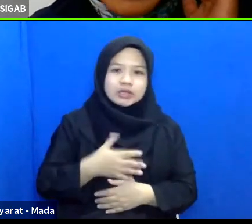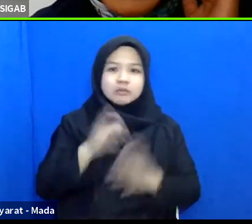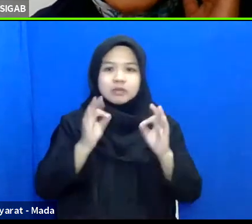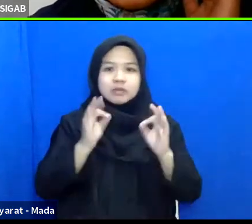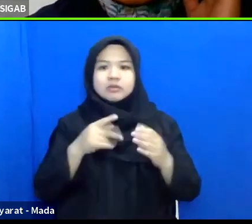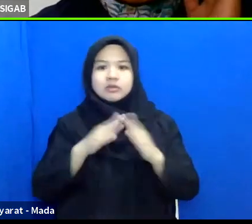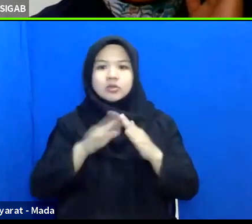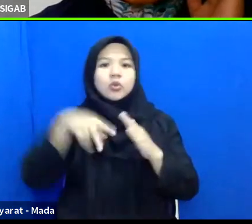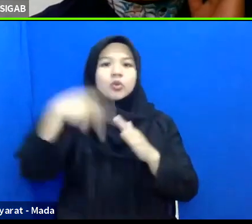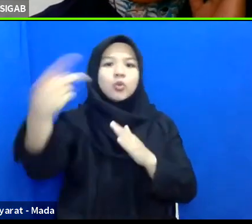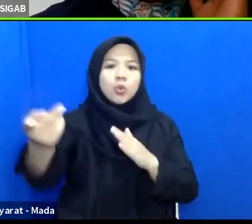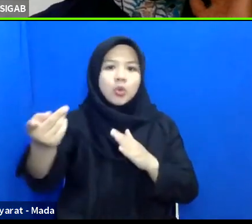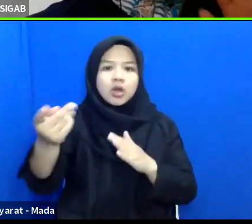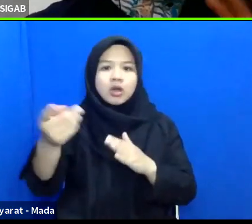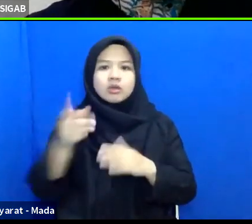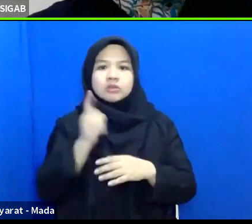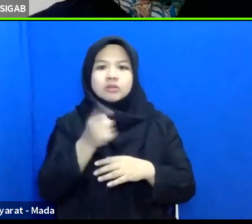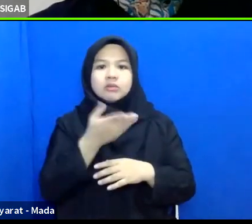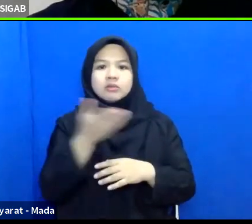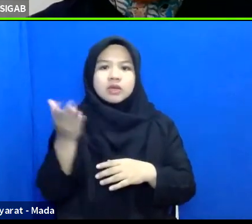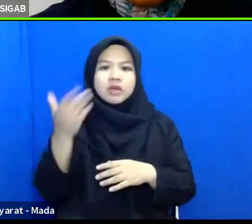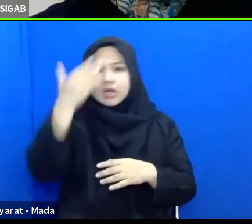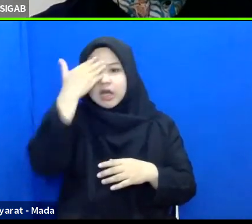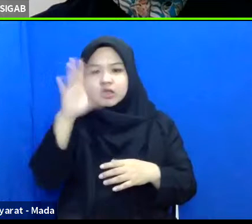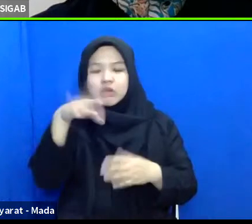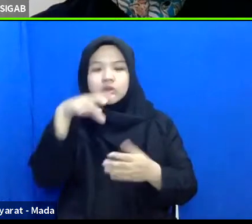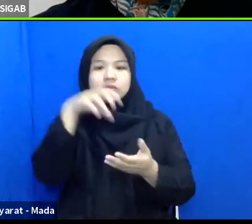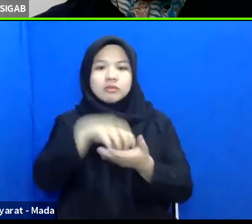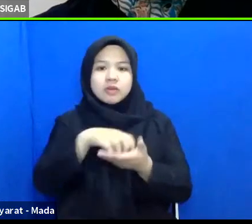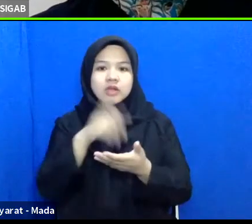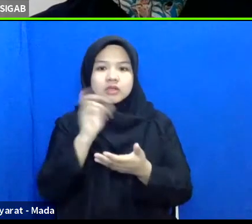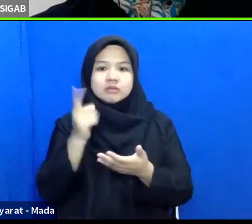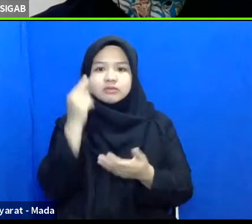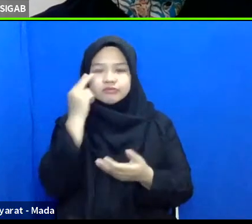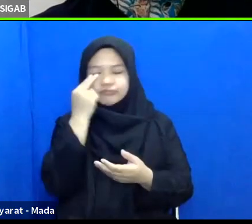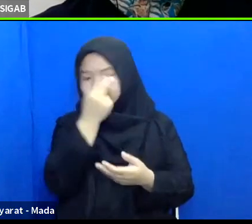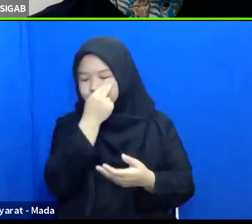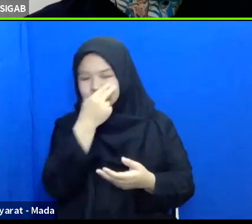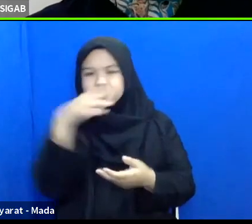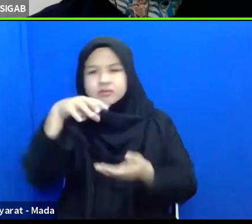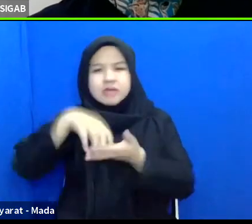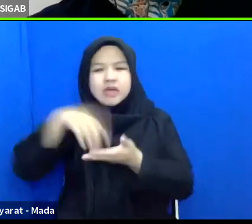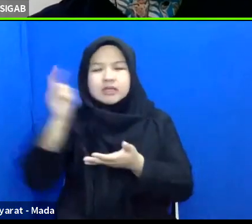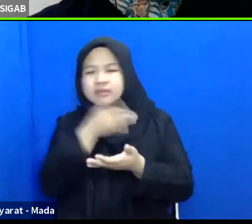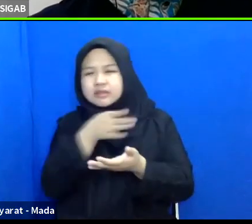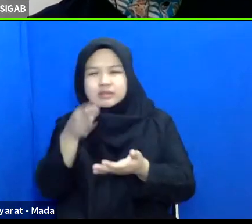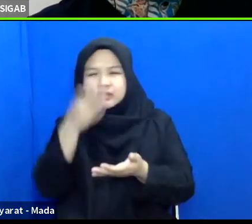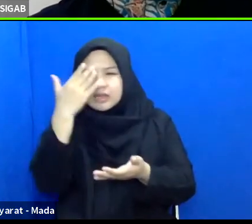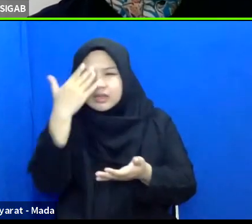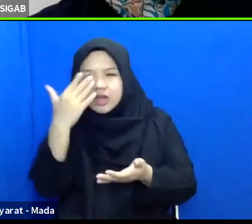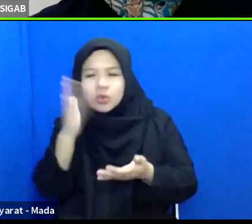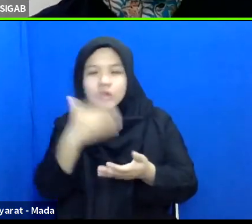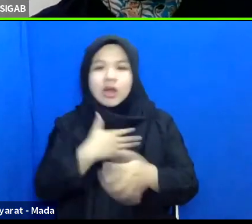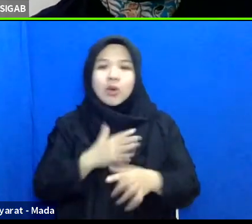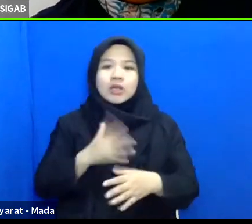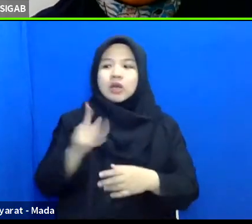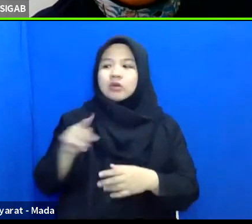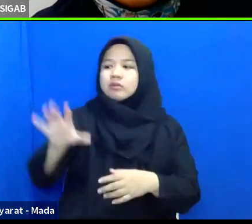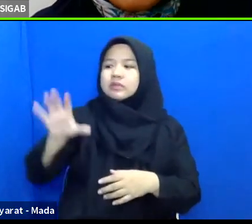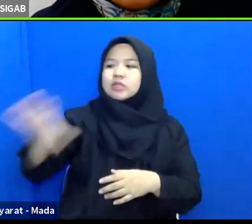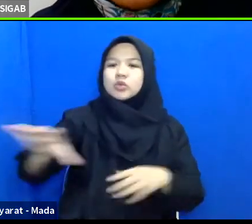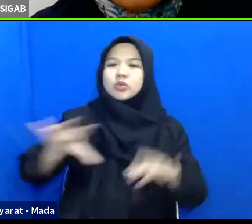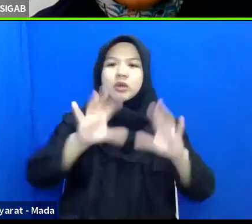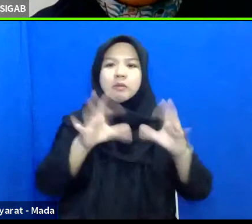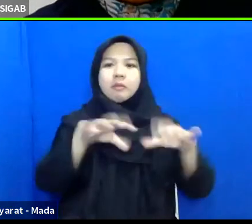keluar rumah itu kan mereka tidak tahu lokasi ya karena netra gitu kemudian khawatir ketika menyentuh barang